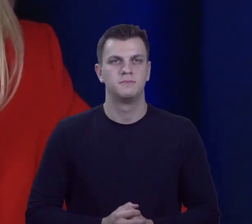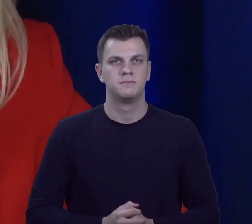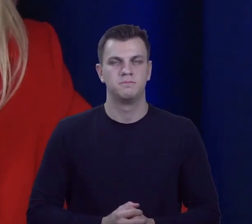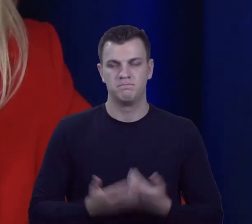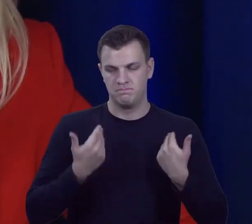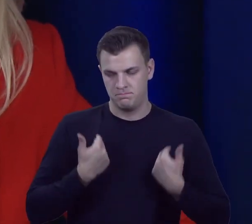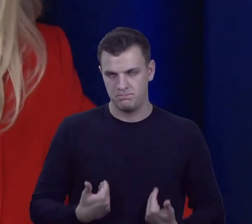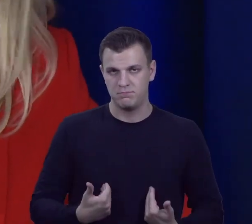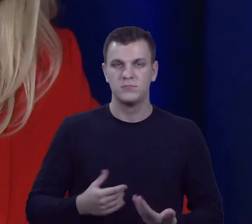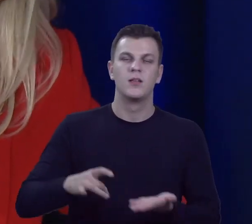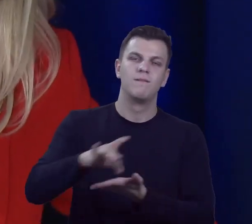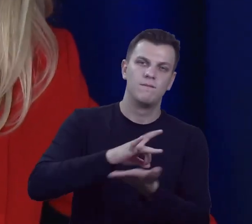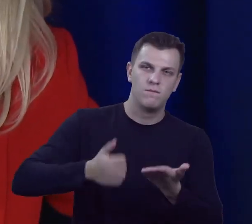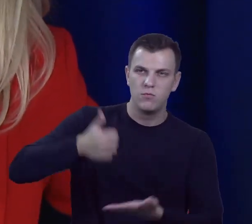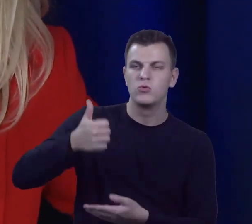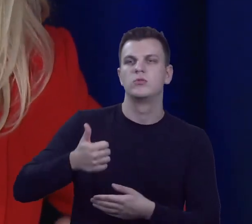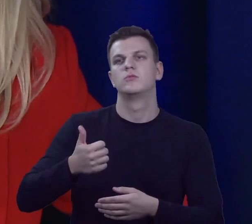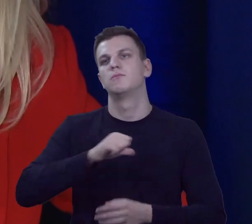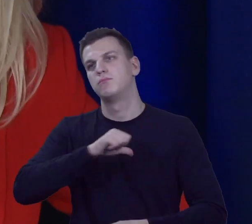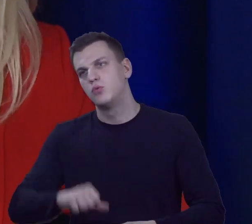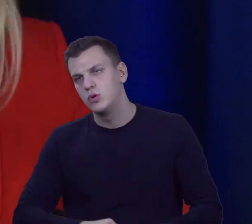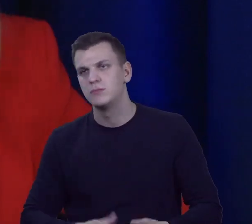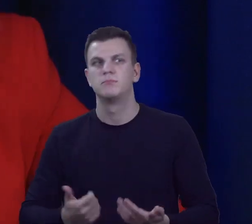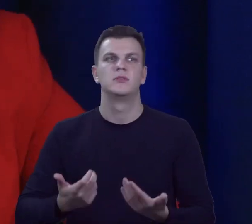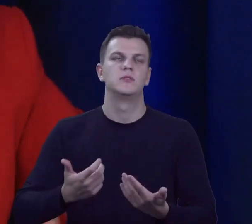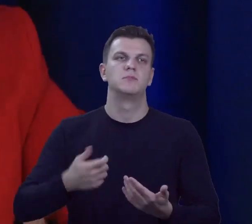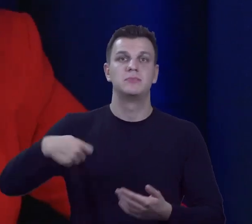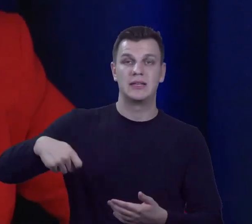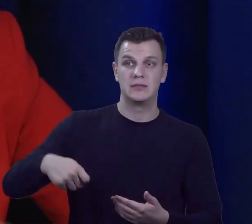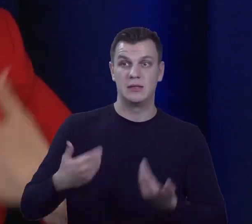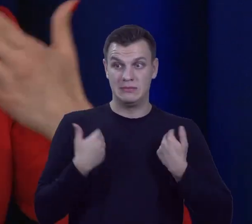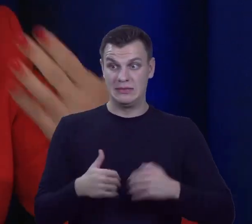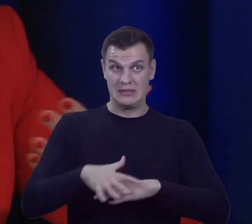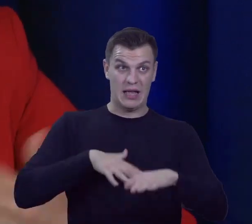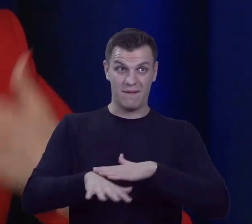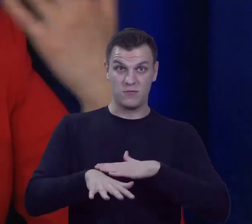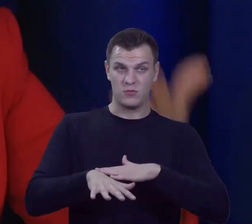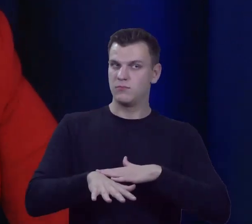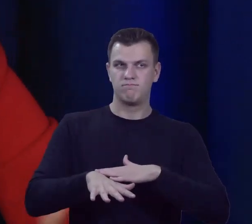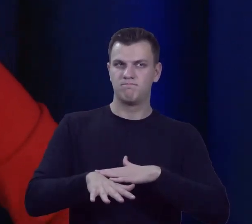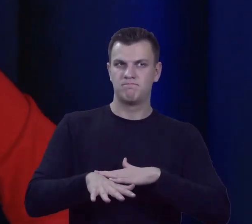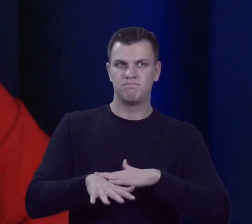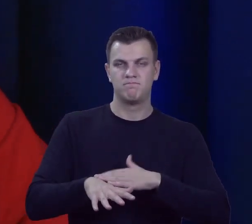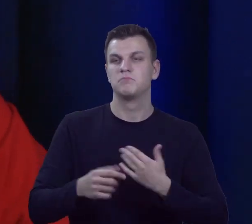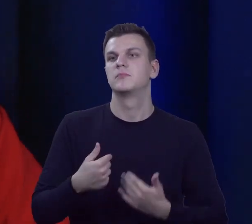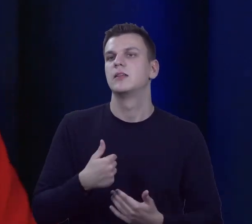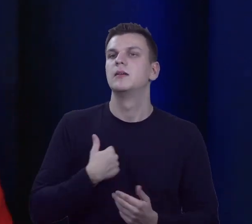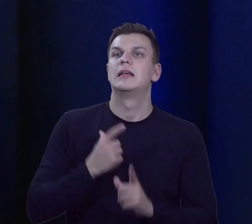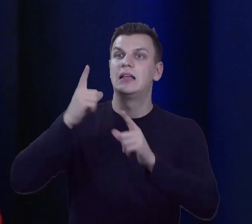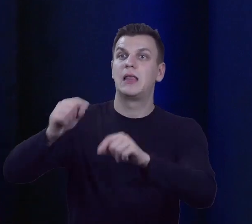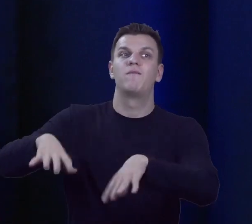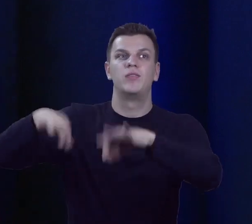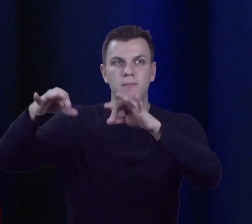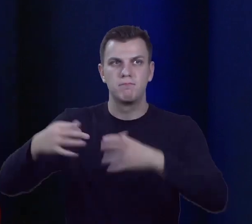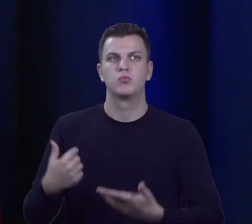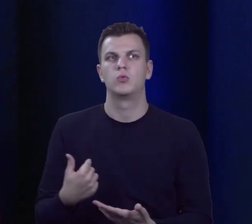wójta, burmistrza, prezydenta to nie jest zawód. I każdy, kto idzie do wyborów z misją, swoim pomysłem na